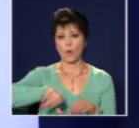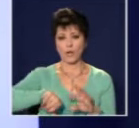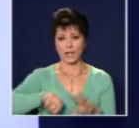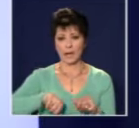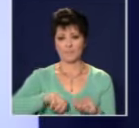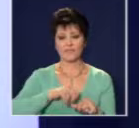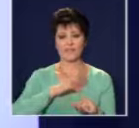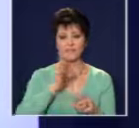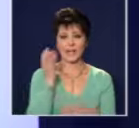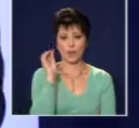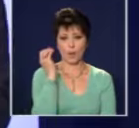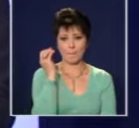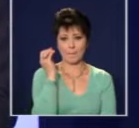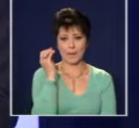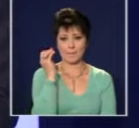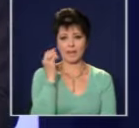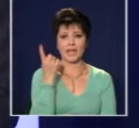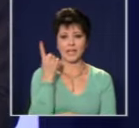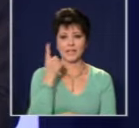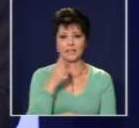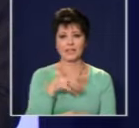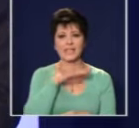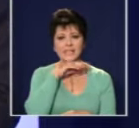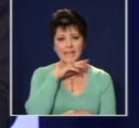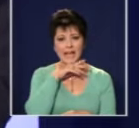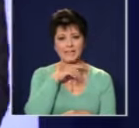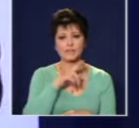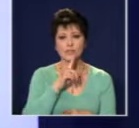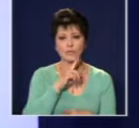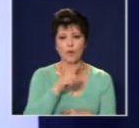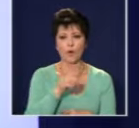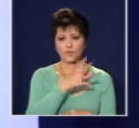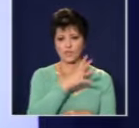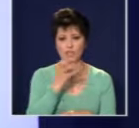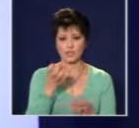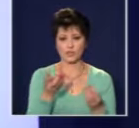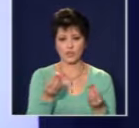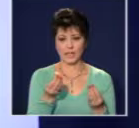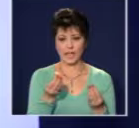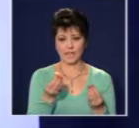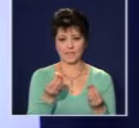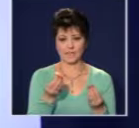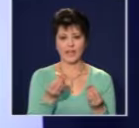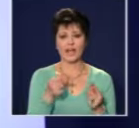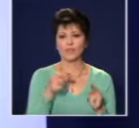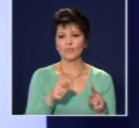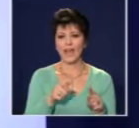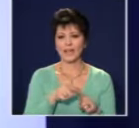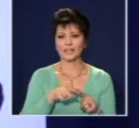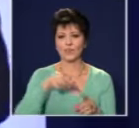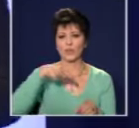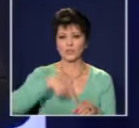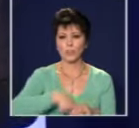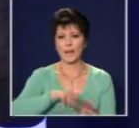старец по 400 лева. Това е една дупка, която е бездънна и аз не мога да разбера